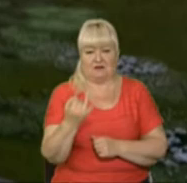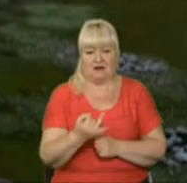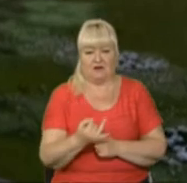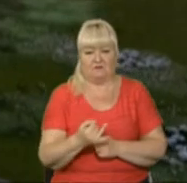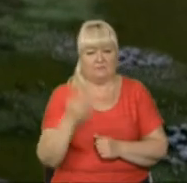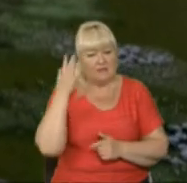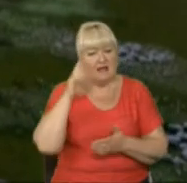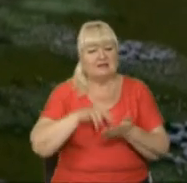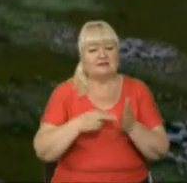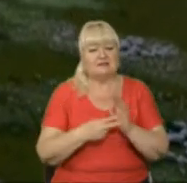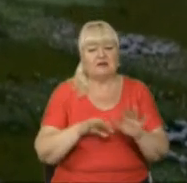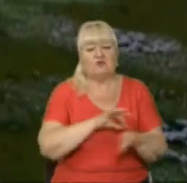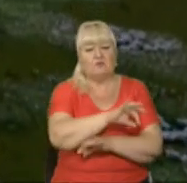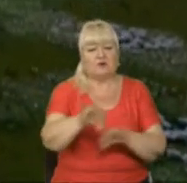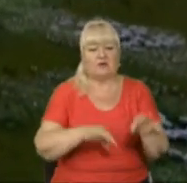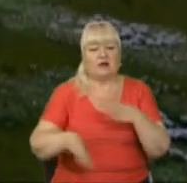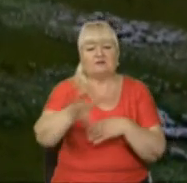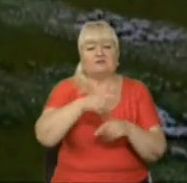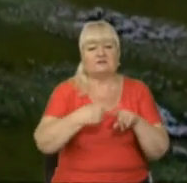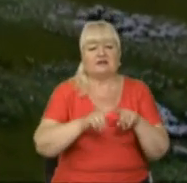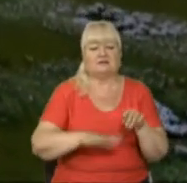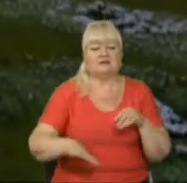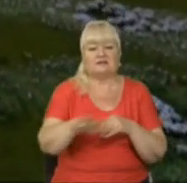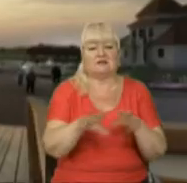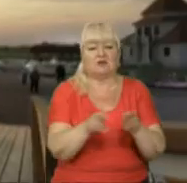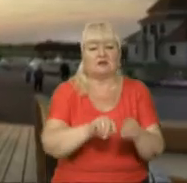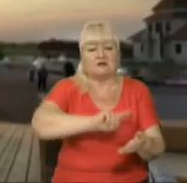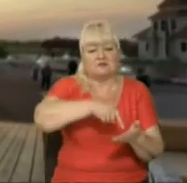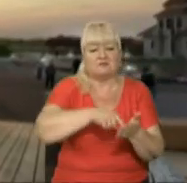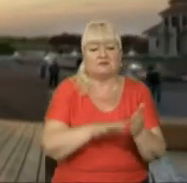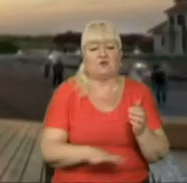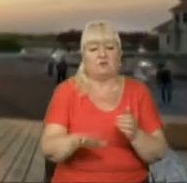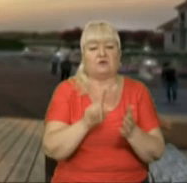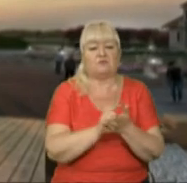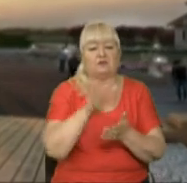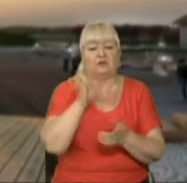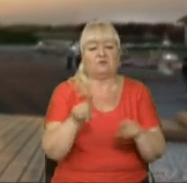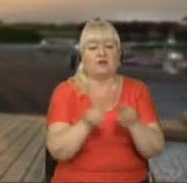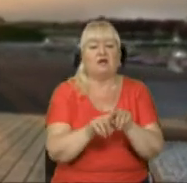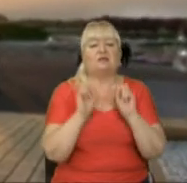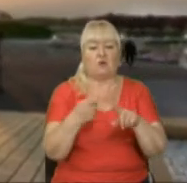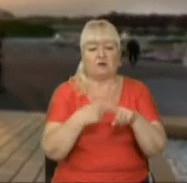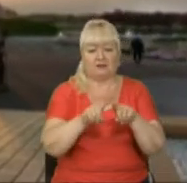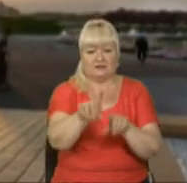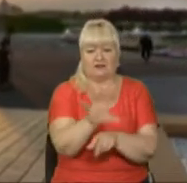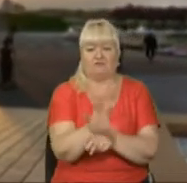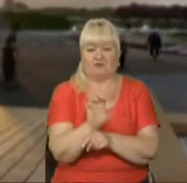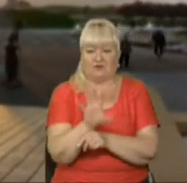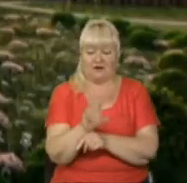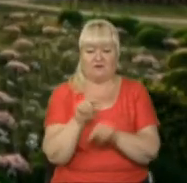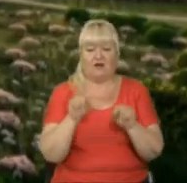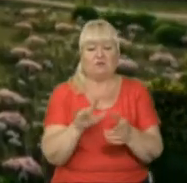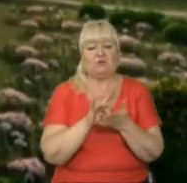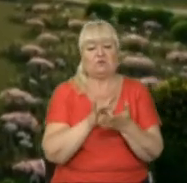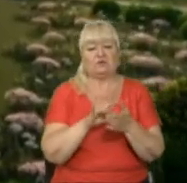За задумом проектантів, уся ця територія разом із міською площою Звенигорода має стати такою, як на цих фотографіях. Тут